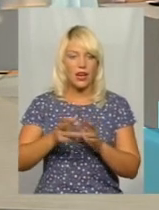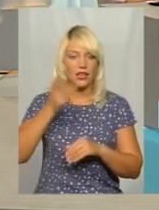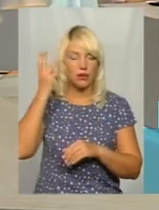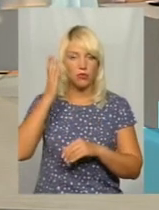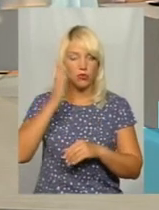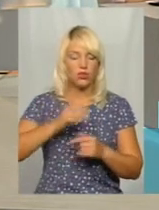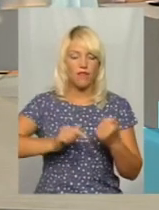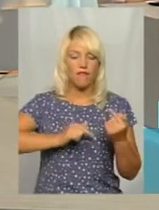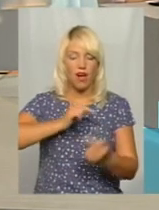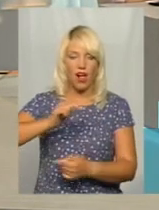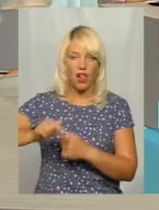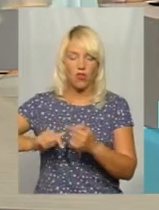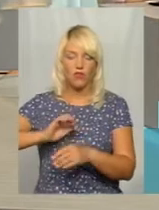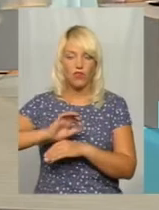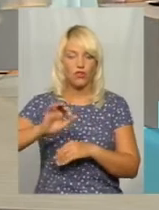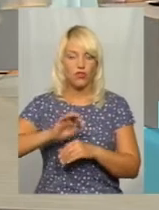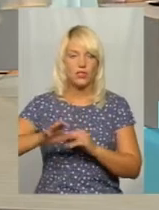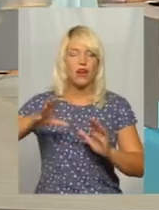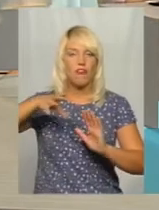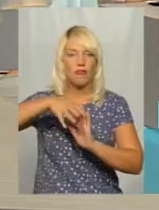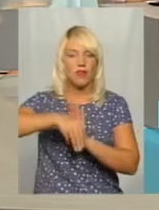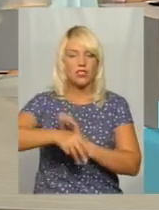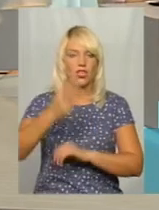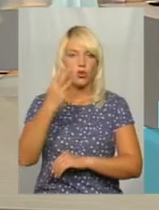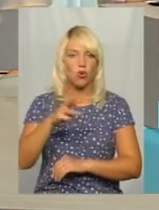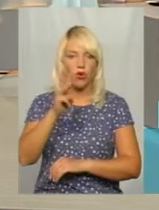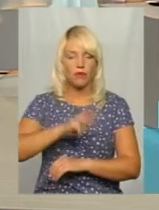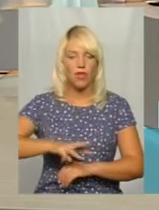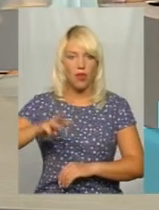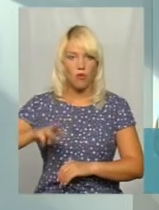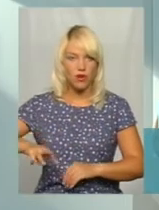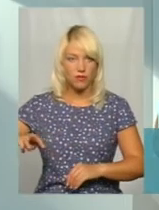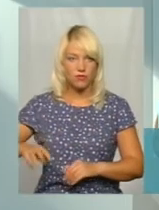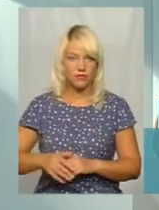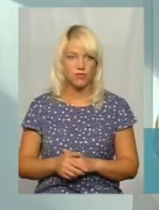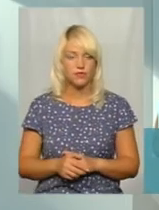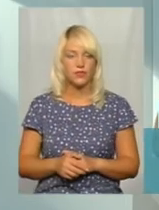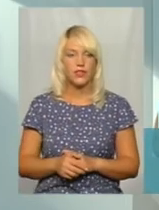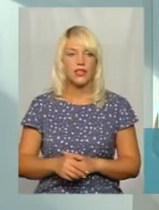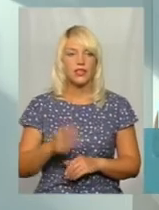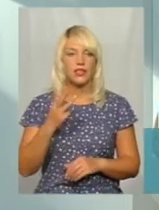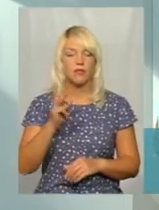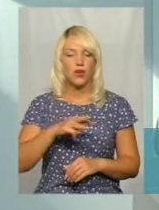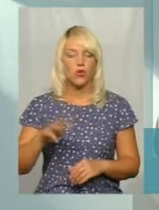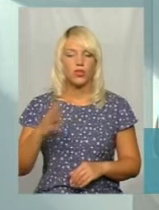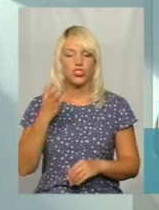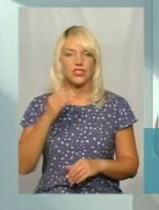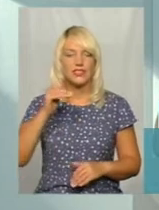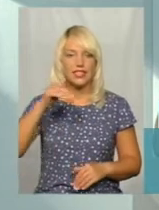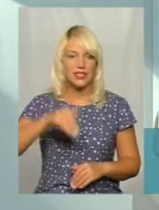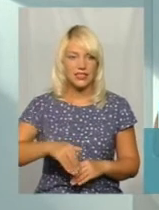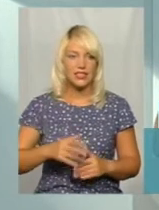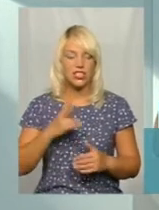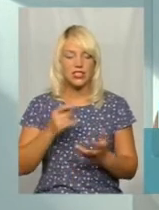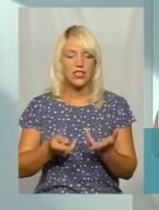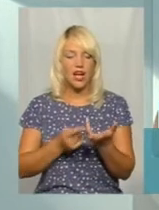валове виробництво в межах 3 мільйонів, 3 мільйони 400 тисяч за